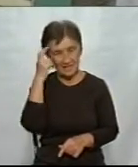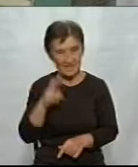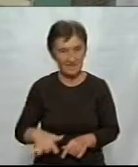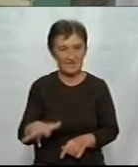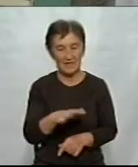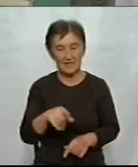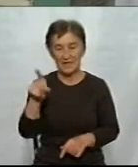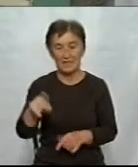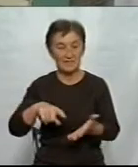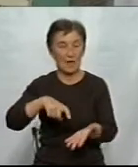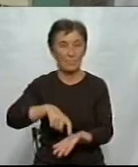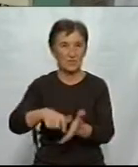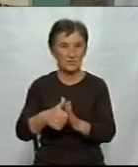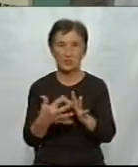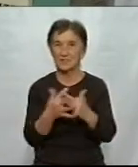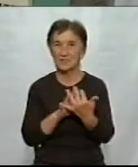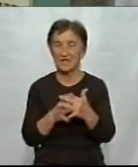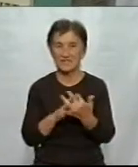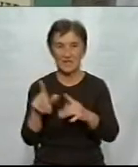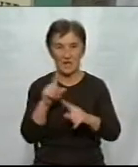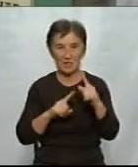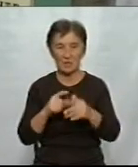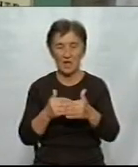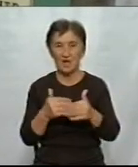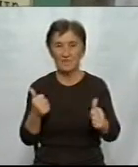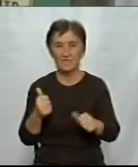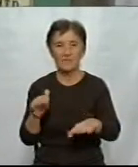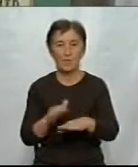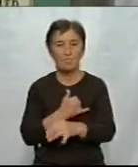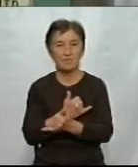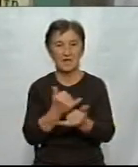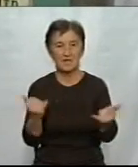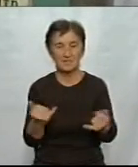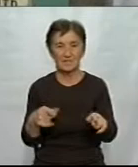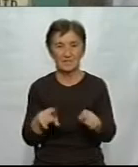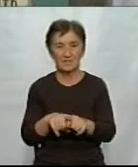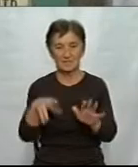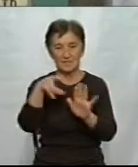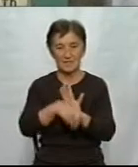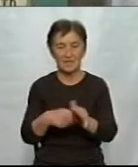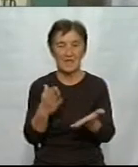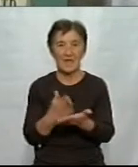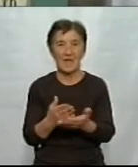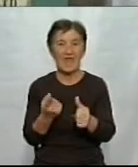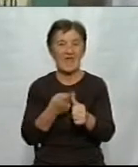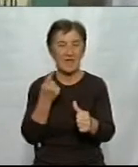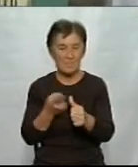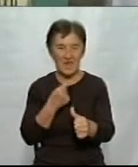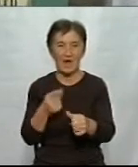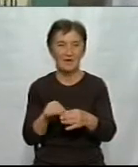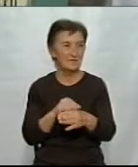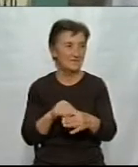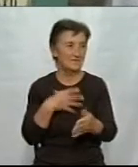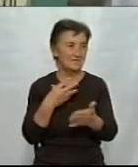то приміщення селищної ради від імені благодійного фонду, який знову ж таки містить ім'я та прізвище політика прямо у